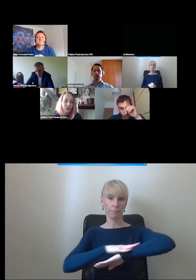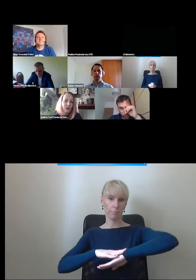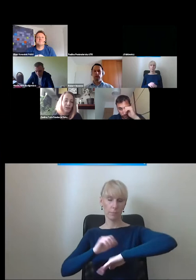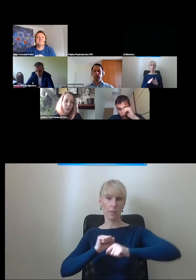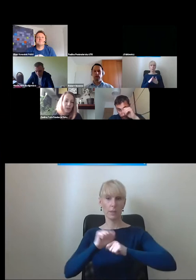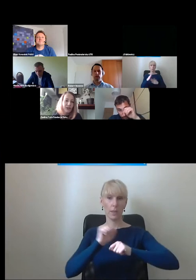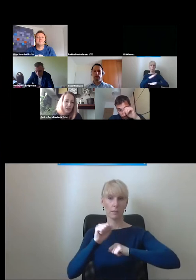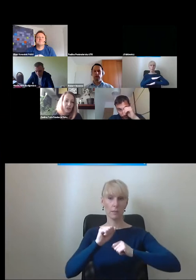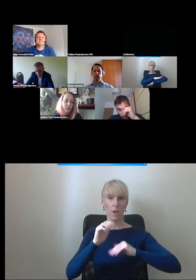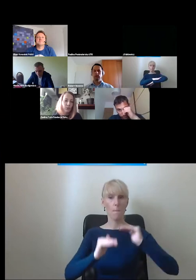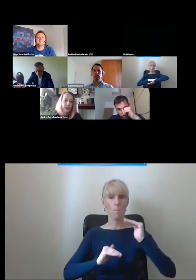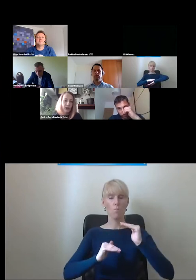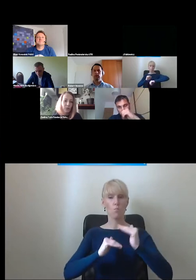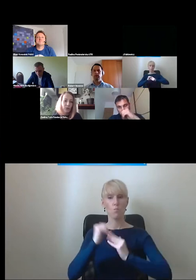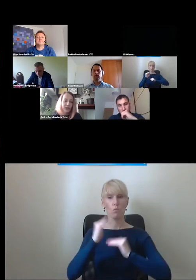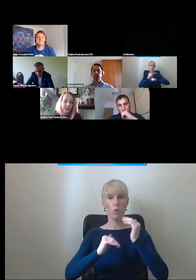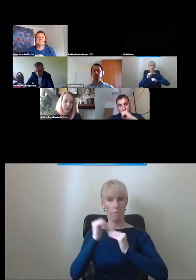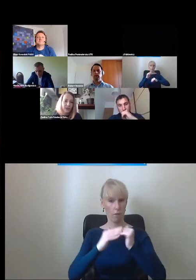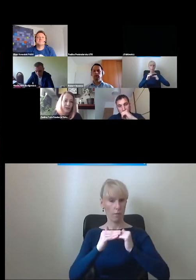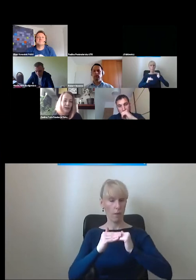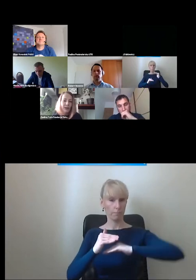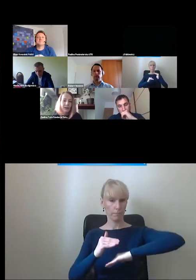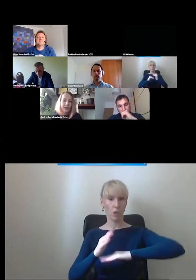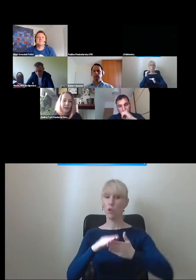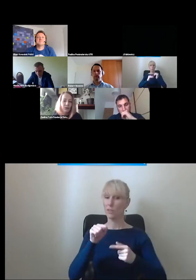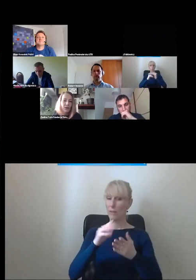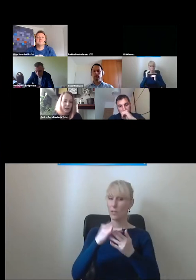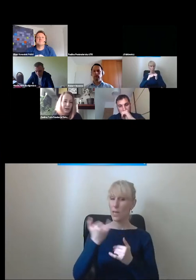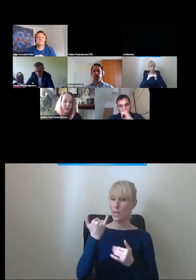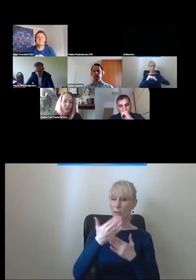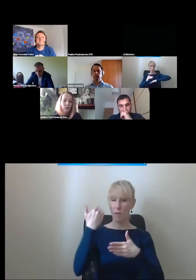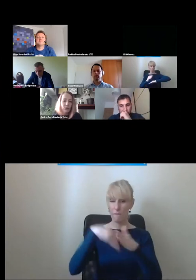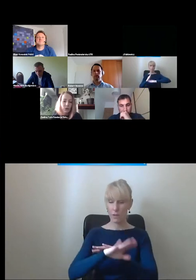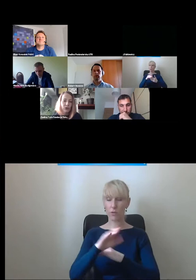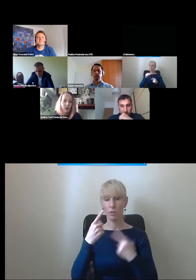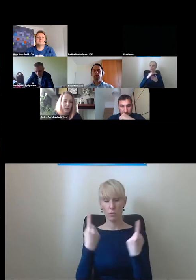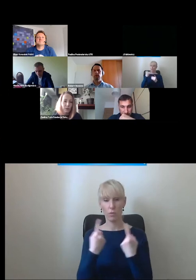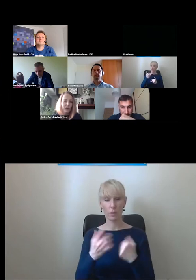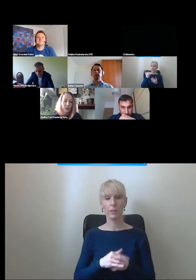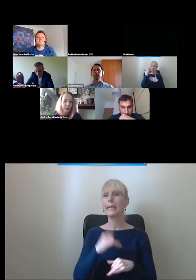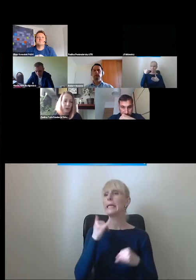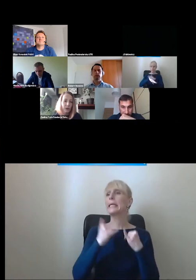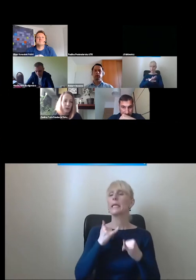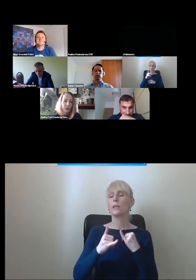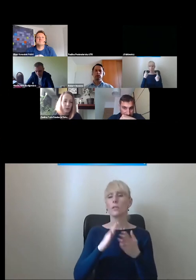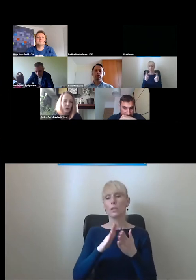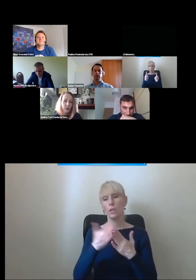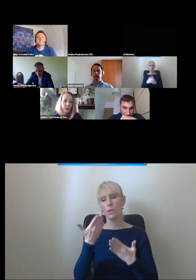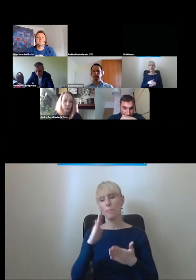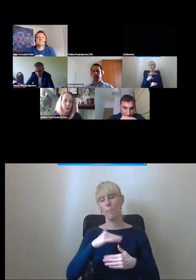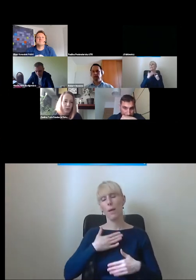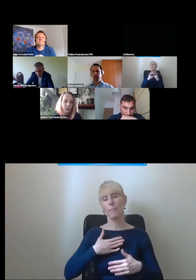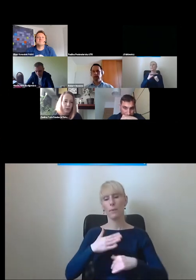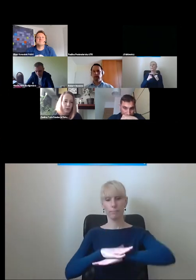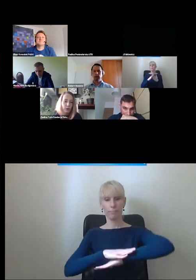wysokości ta pochylnia też jest budowana obok. Ona zawsze jest jakąś alternatywą. Oczywiście, że jeżeli mamy różnicę wysokości